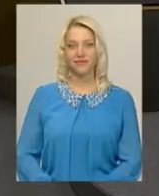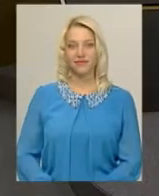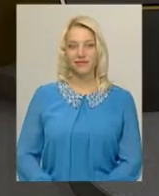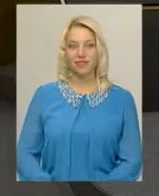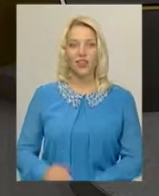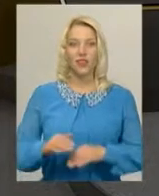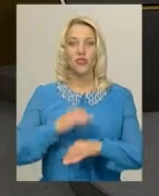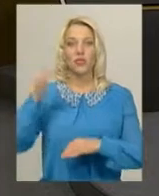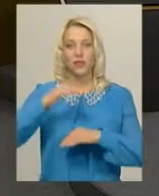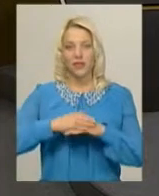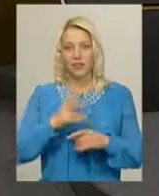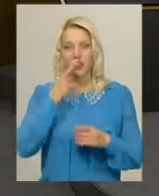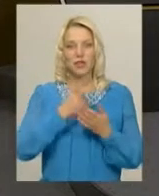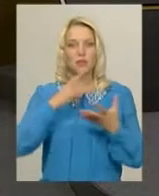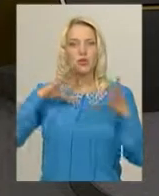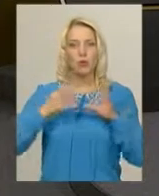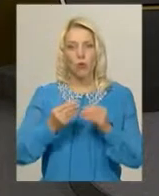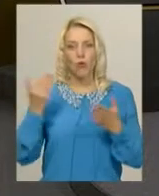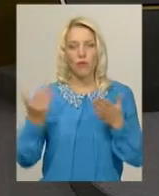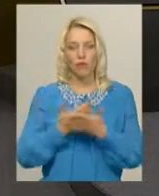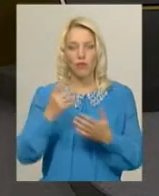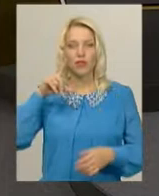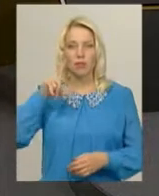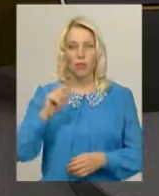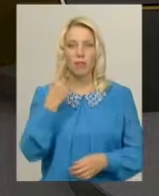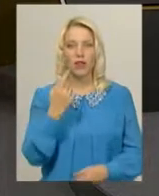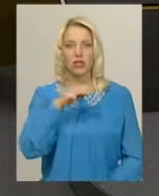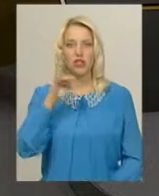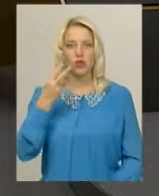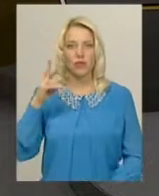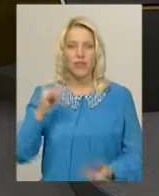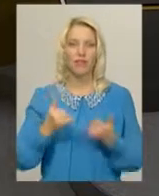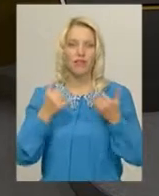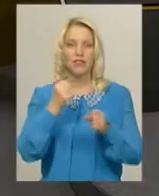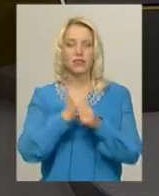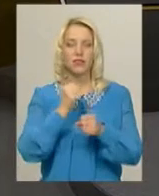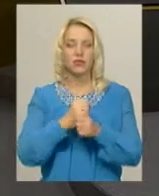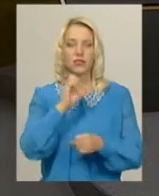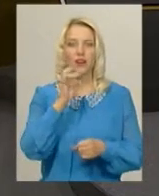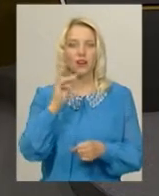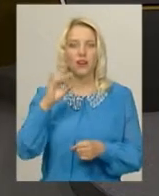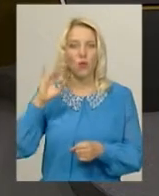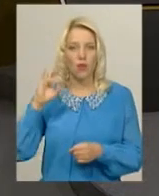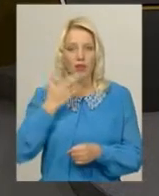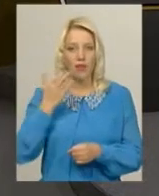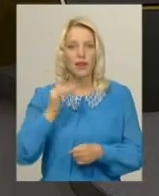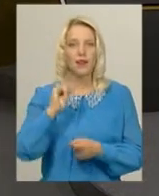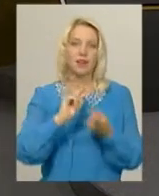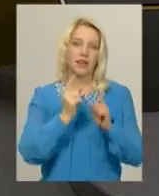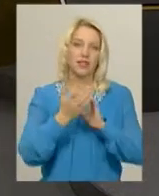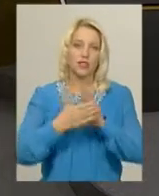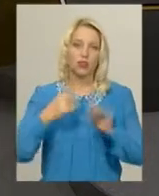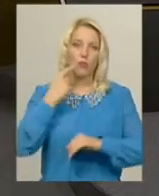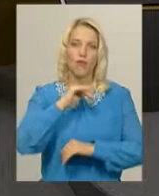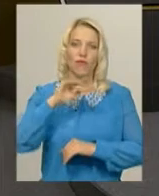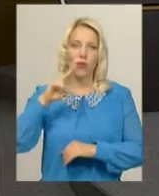Доброго вечора! В ефірі підсумковий випуск новин понеділка, 1 жовтня. У студії працюють ведуча Ірина Аріон та перекладач на жестову мову